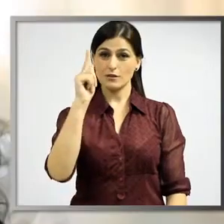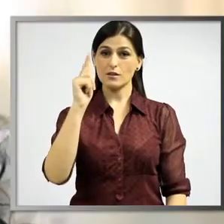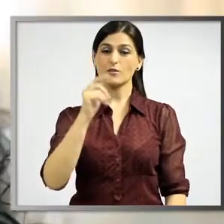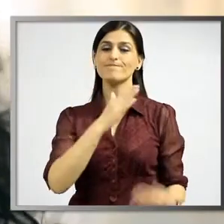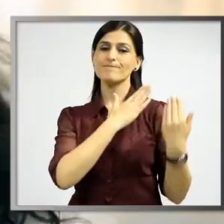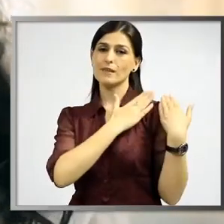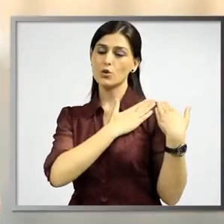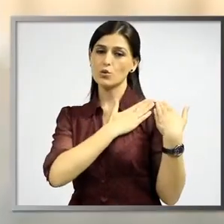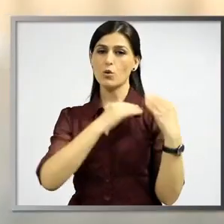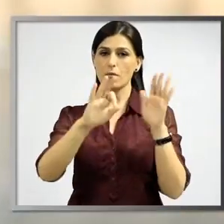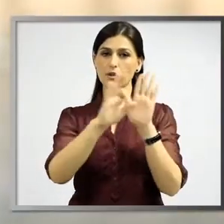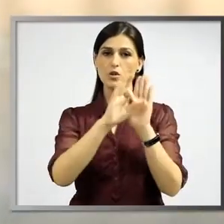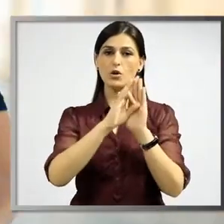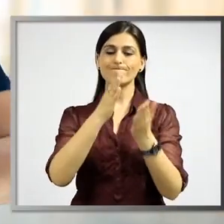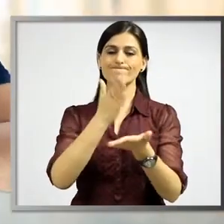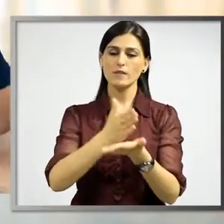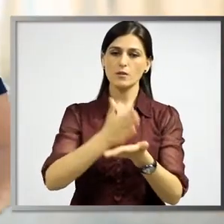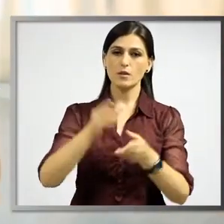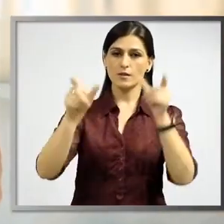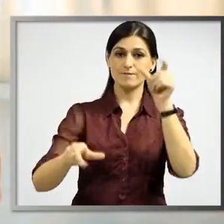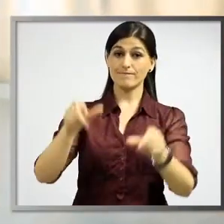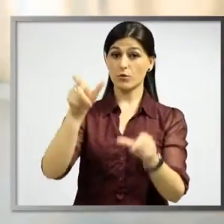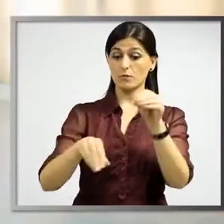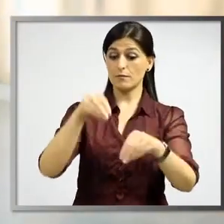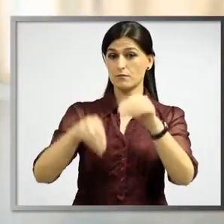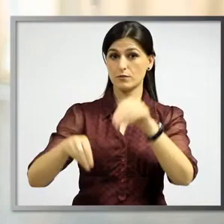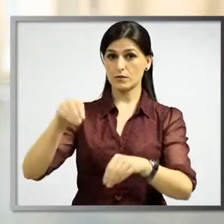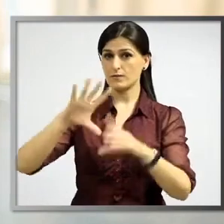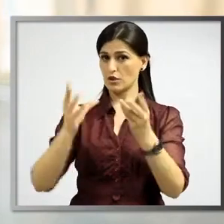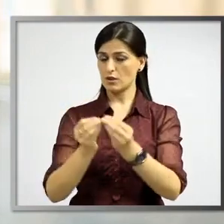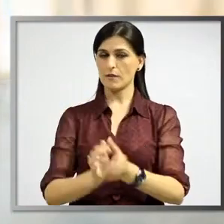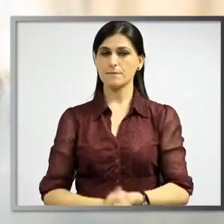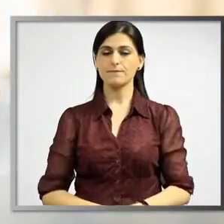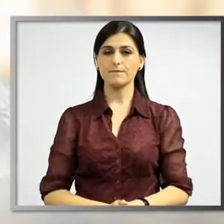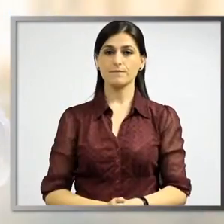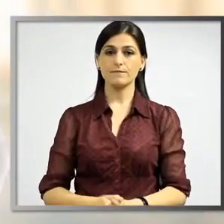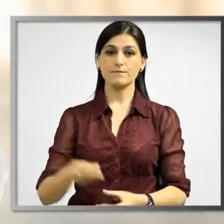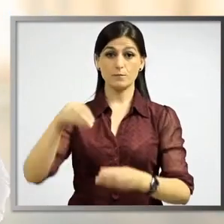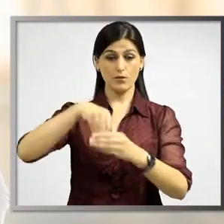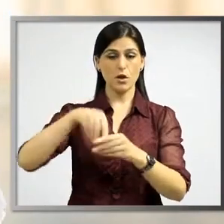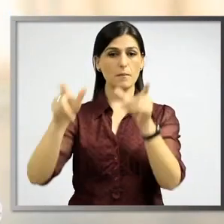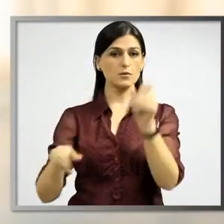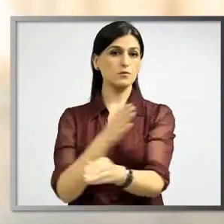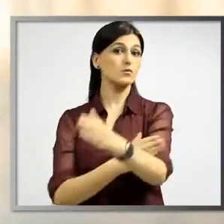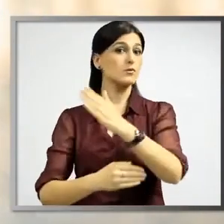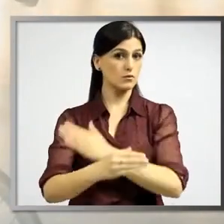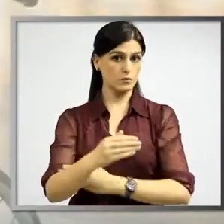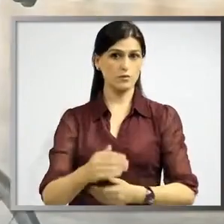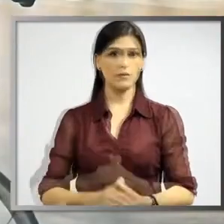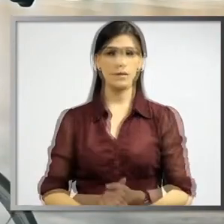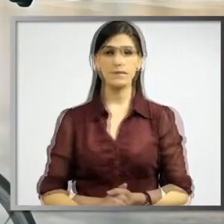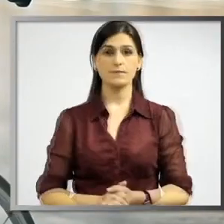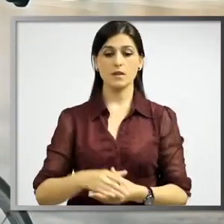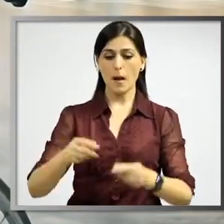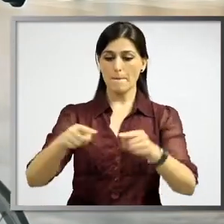Komisioni qëndrori sjedjeve ka deturimi ligjor për të garantuar të drejtën e votës të gjdo sjetësi, përfshirë edhe personat në aftësit të